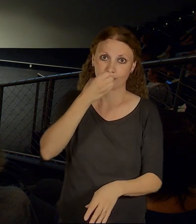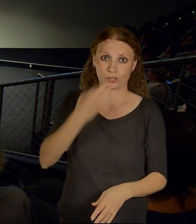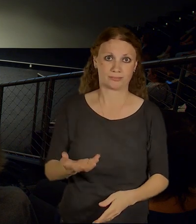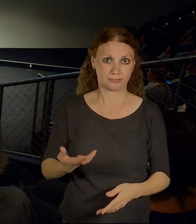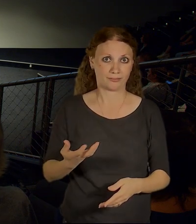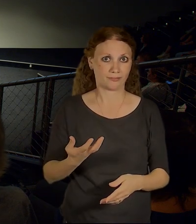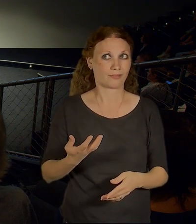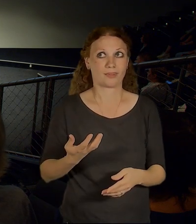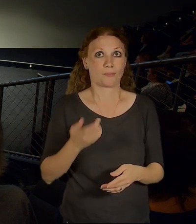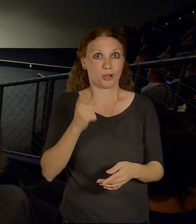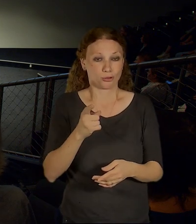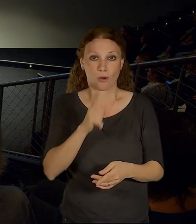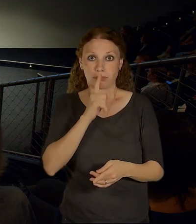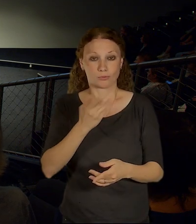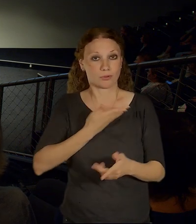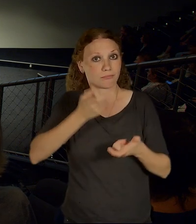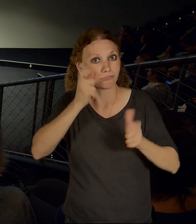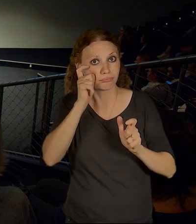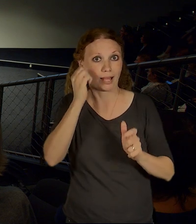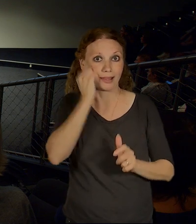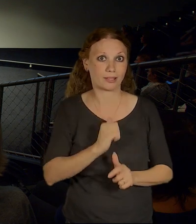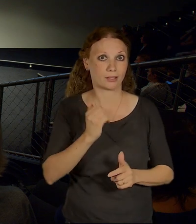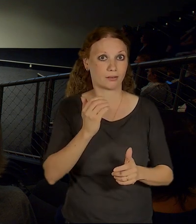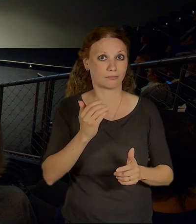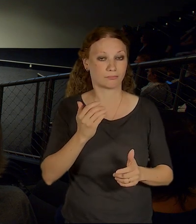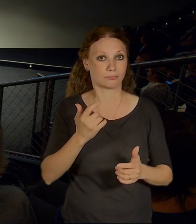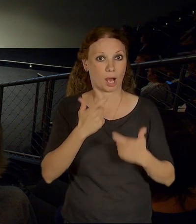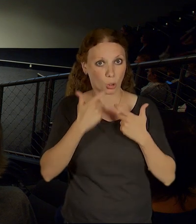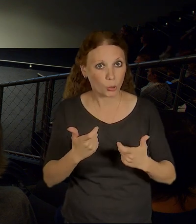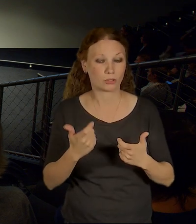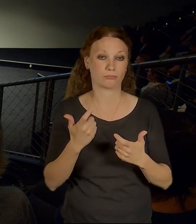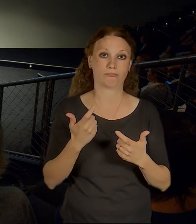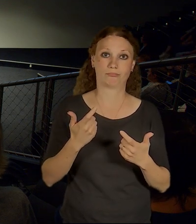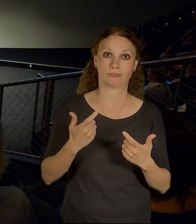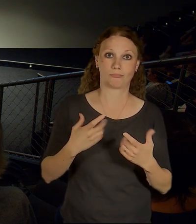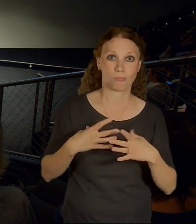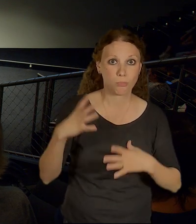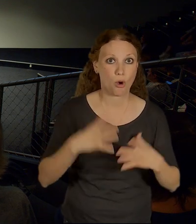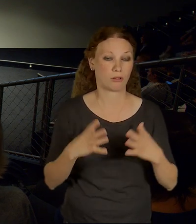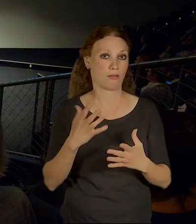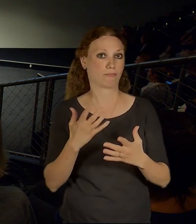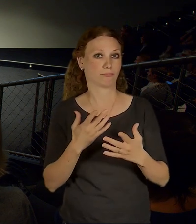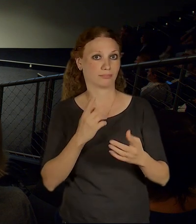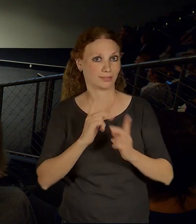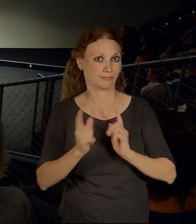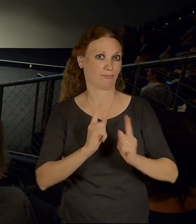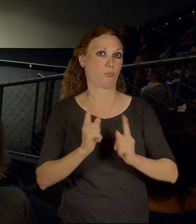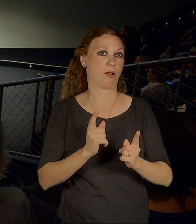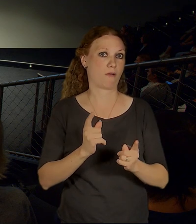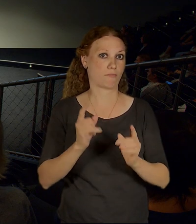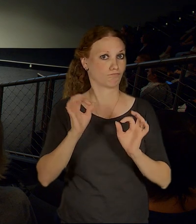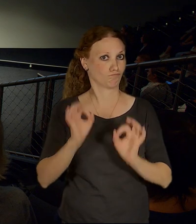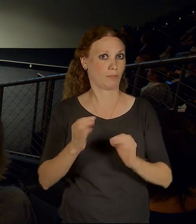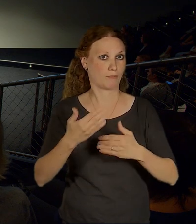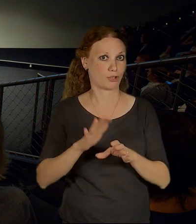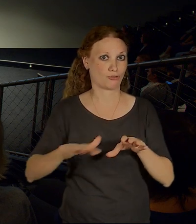využívání hromadní dopravy než komfort, bezpečnost a komfort. Takže tyhle argumenty, aniž bychom to nějak tlačili, abychom potřebovali